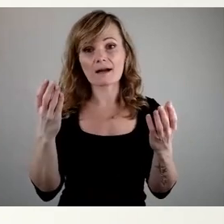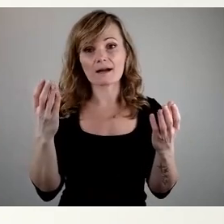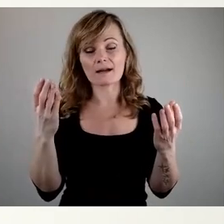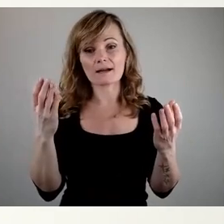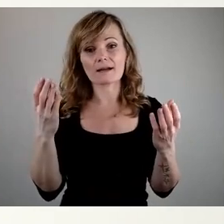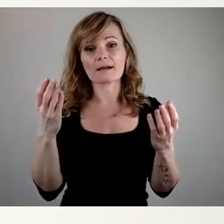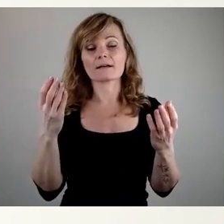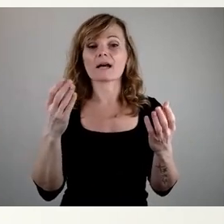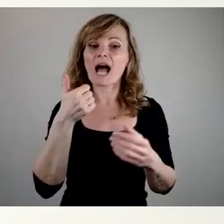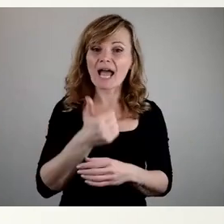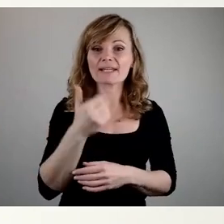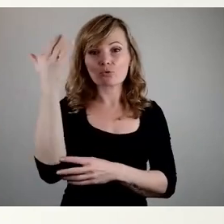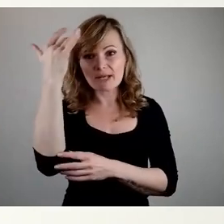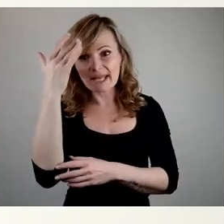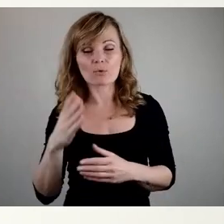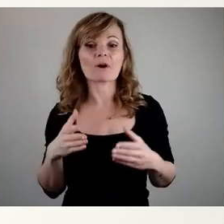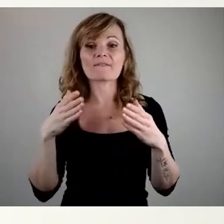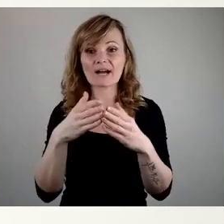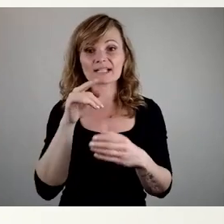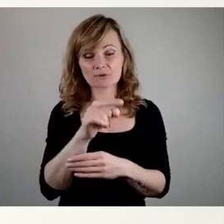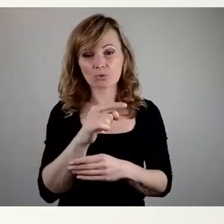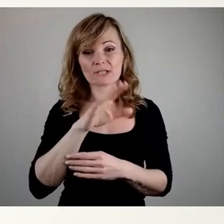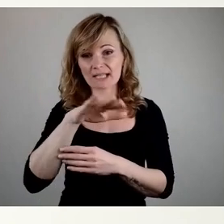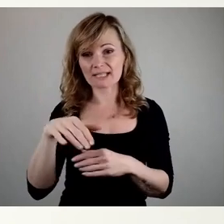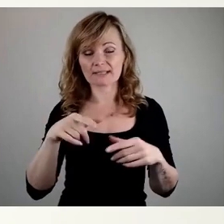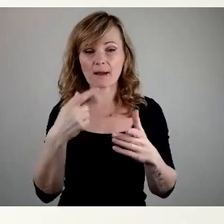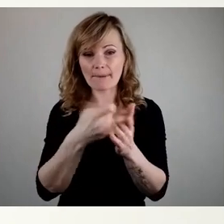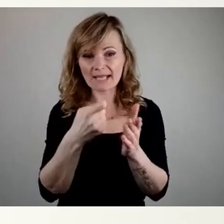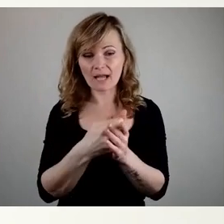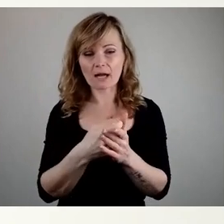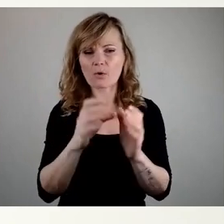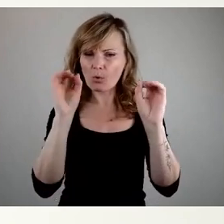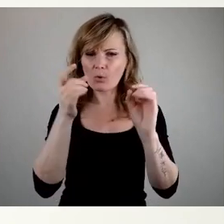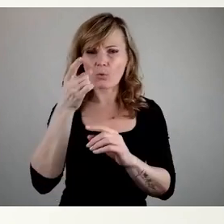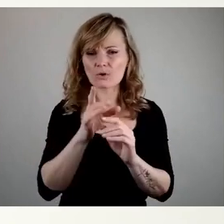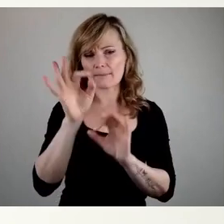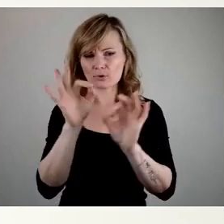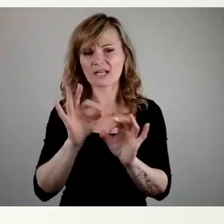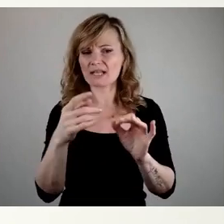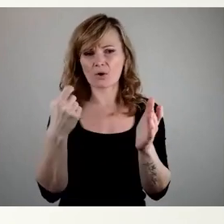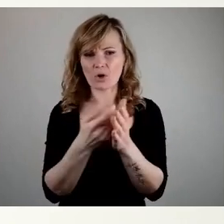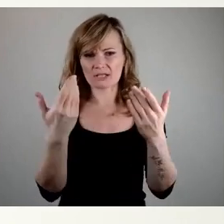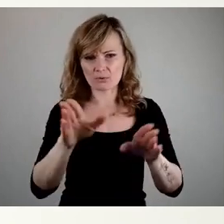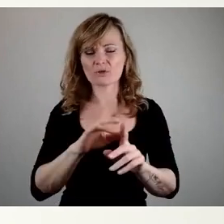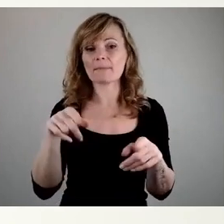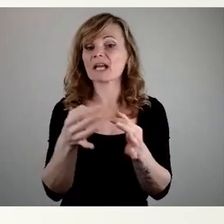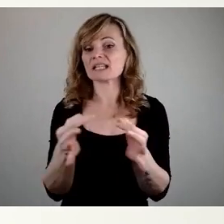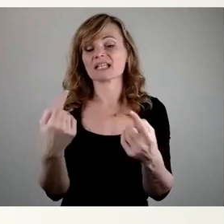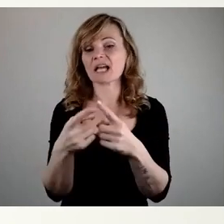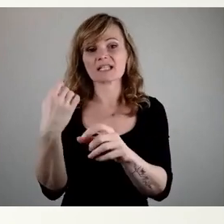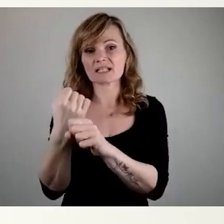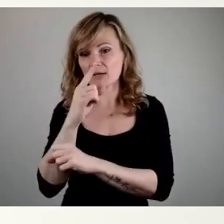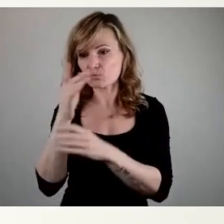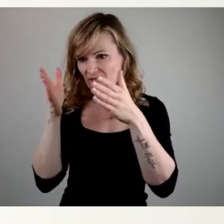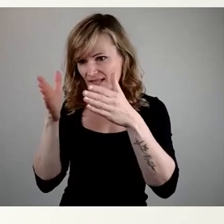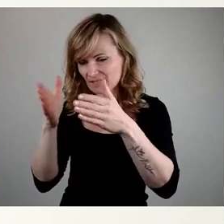Überlegung einer Fraktion, die Kita-Beiträge völlig kostenlos zu machen, dann machen wir nichts anderes mehr. Im Bildungsbereich, dann machen